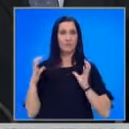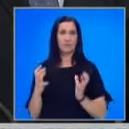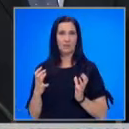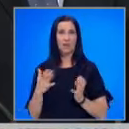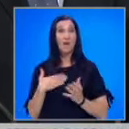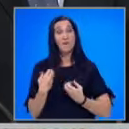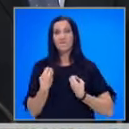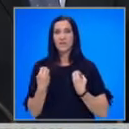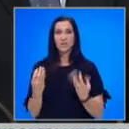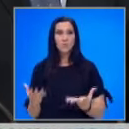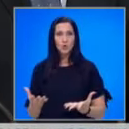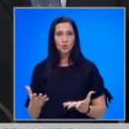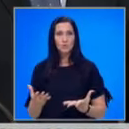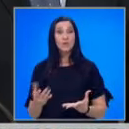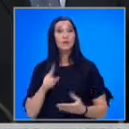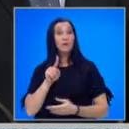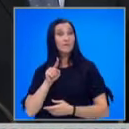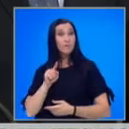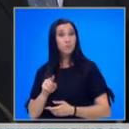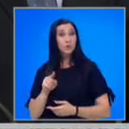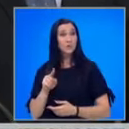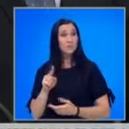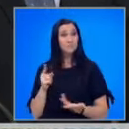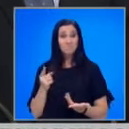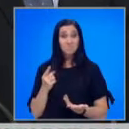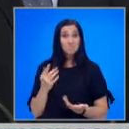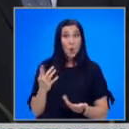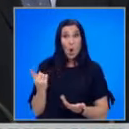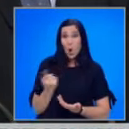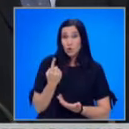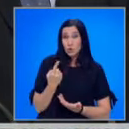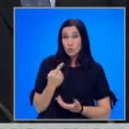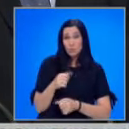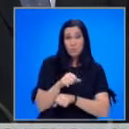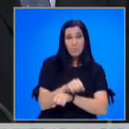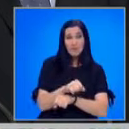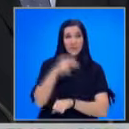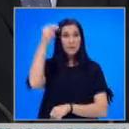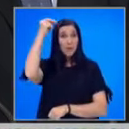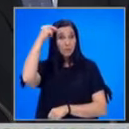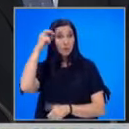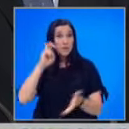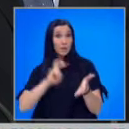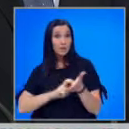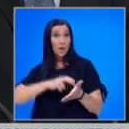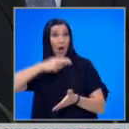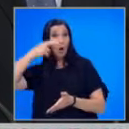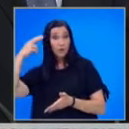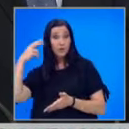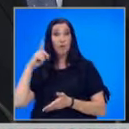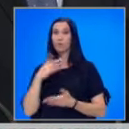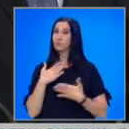има възможности. Въпрос е странното бездействие на българските енергия холдинг, което